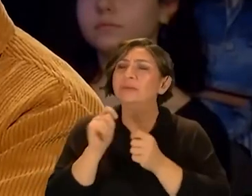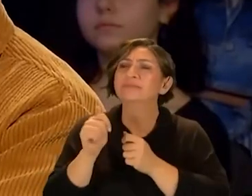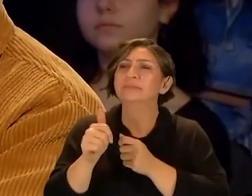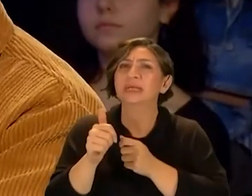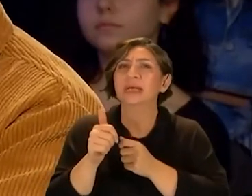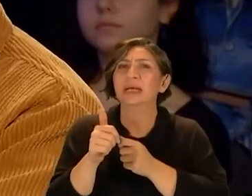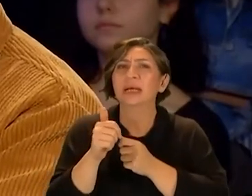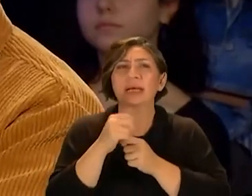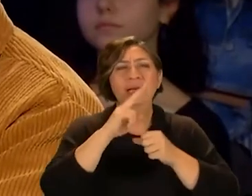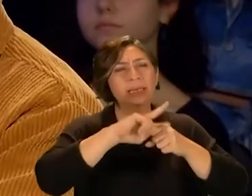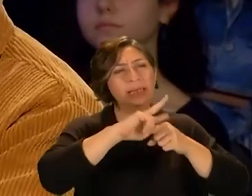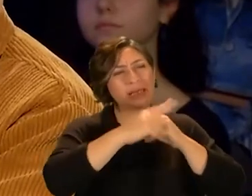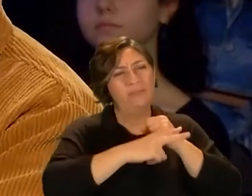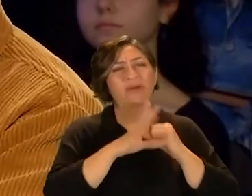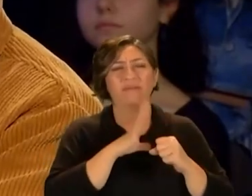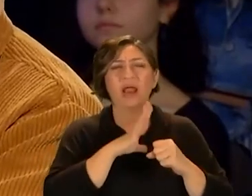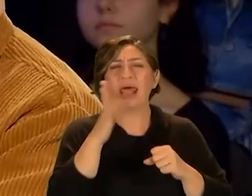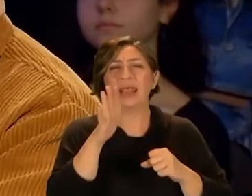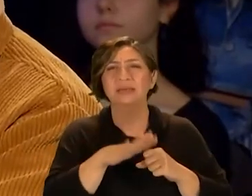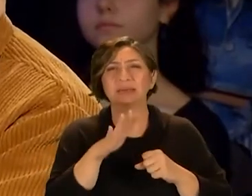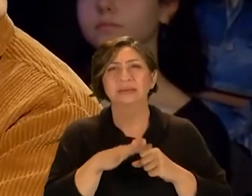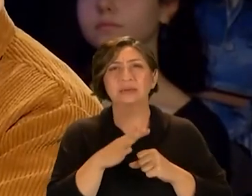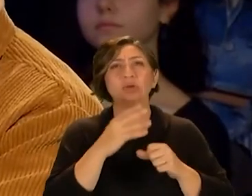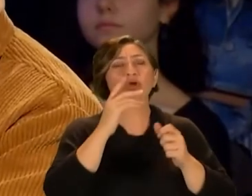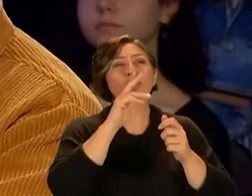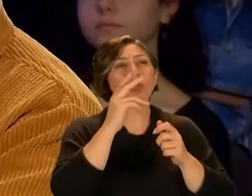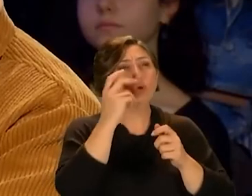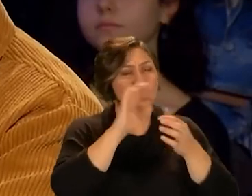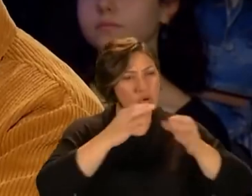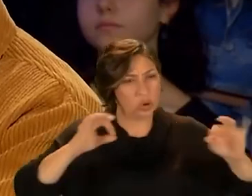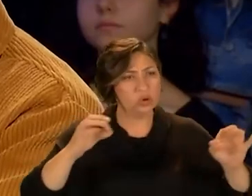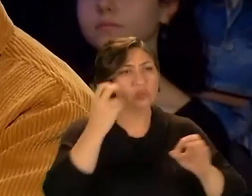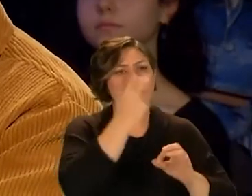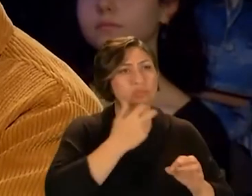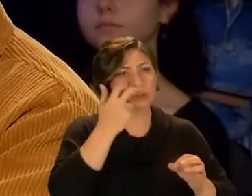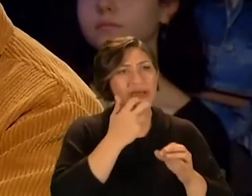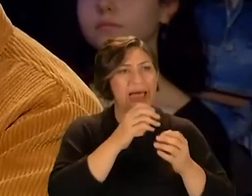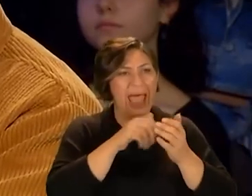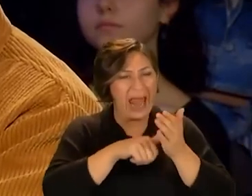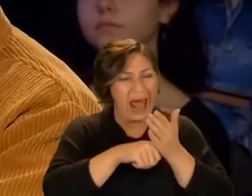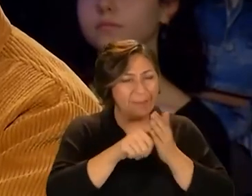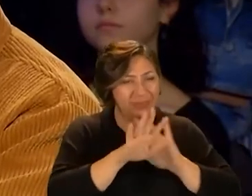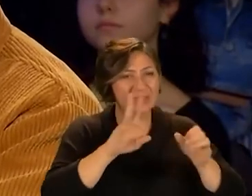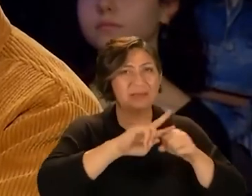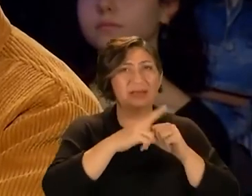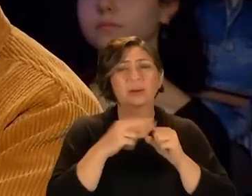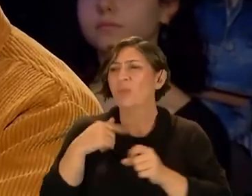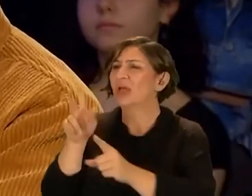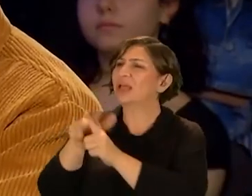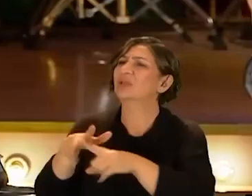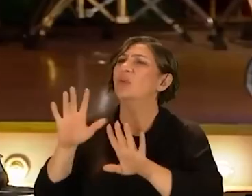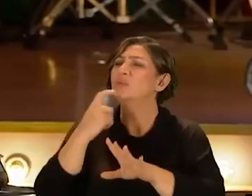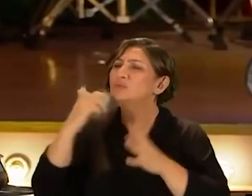Yani iki haftası var en az sözü ve müziği tamamen bitmez Ben buna